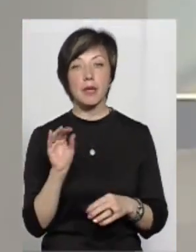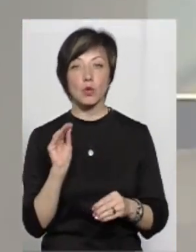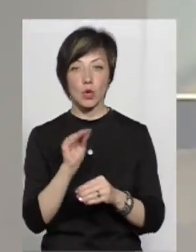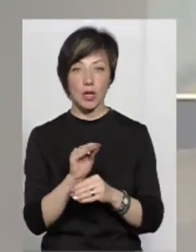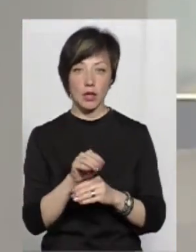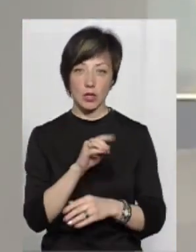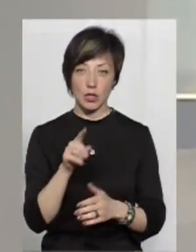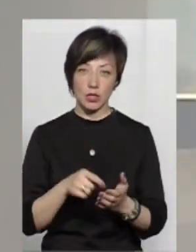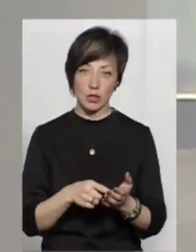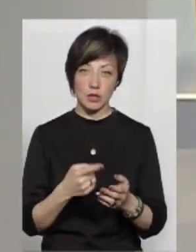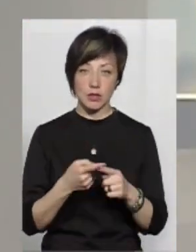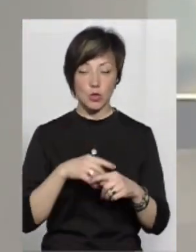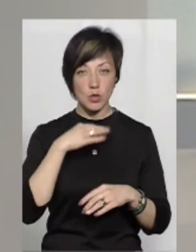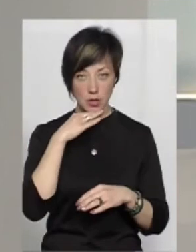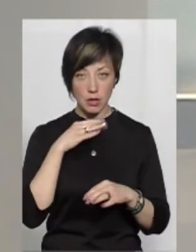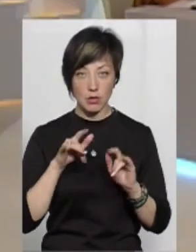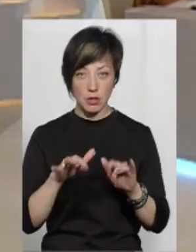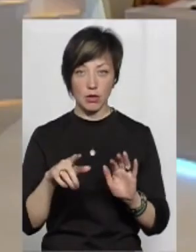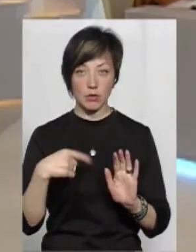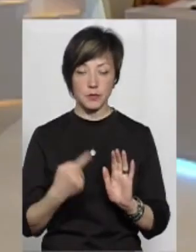додали? Чи озвучених достатньо?